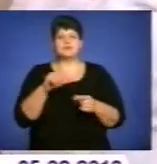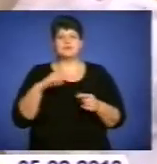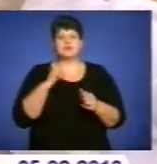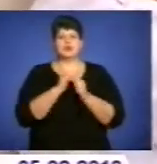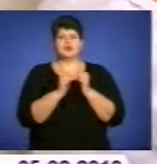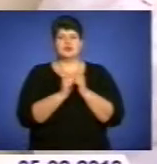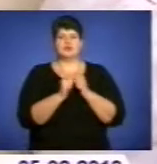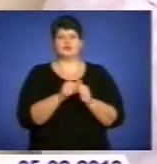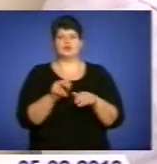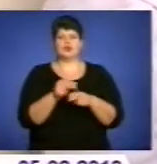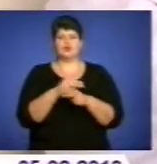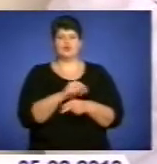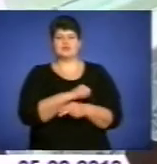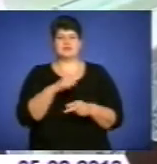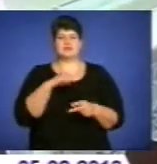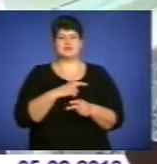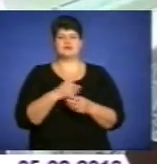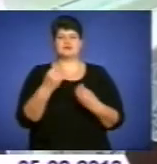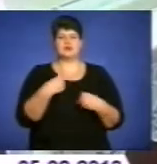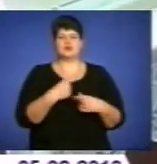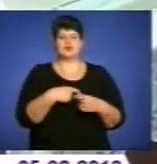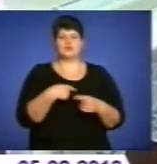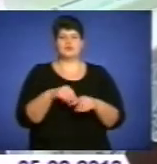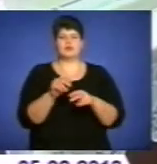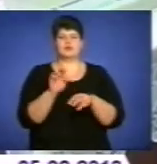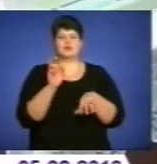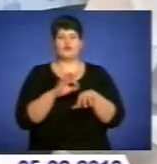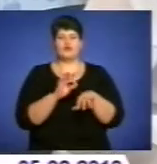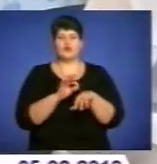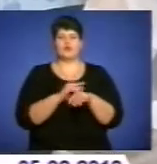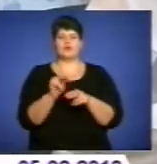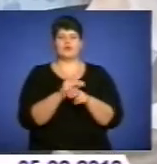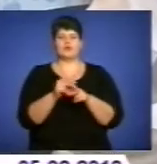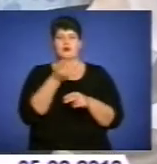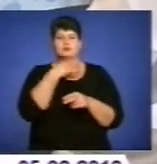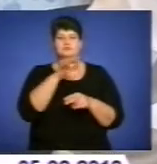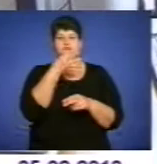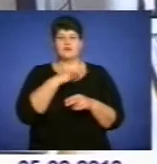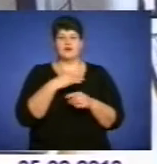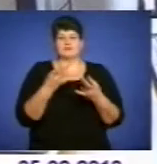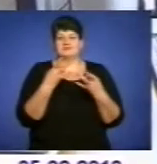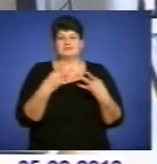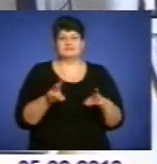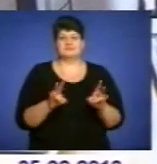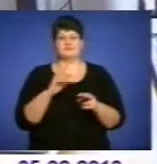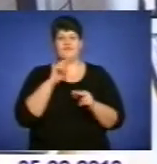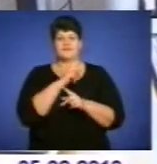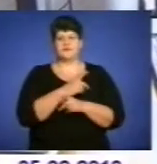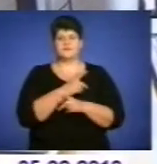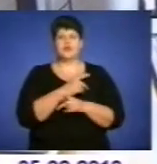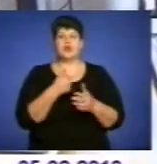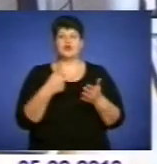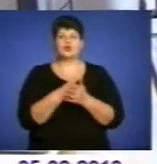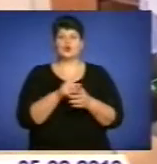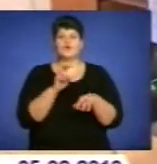лікують себе самі. Встановлюють діагнози та призначають пігулки, які у багатьох випадках є непотрібними або навіть шкідливими. До лікарів